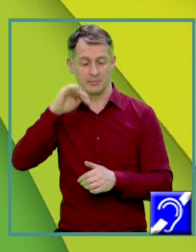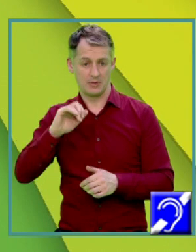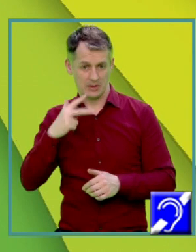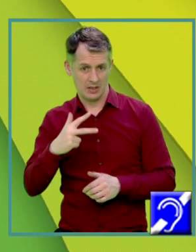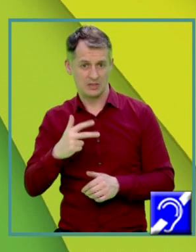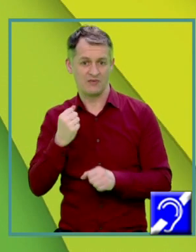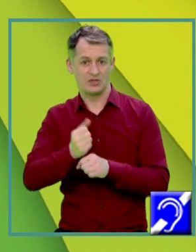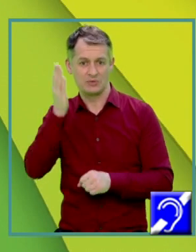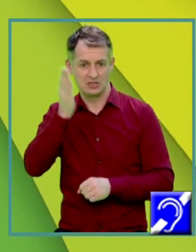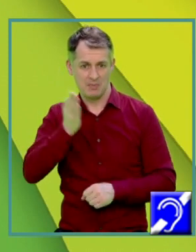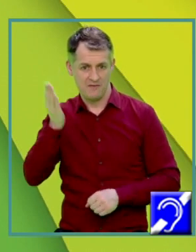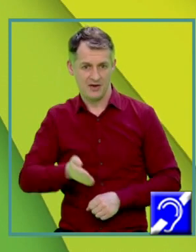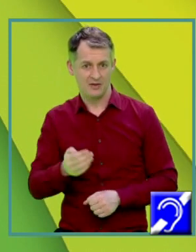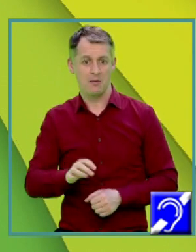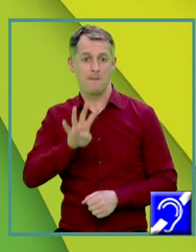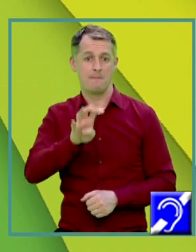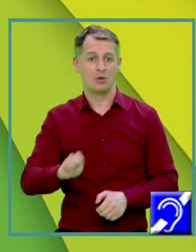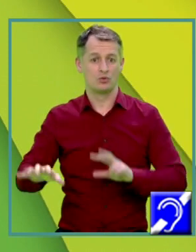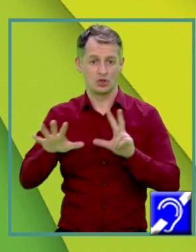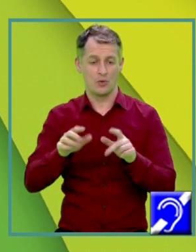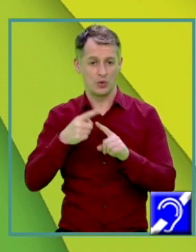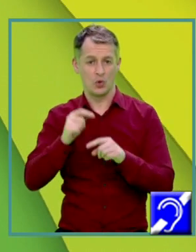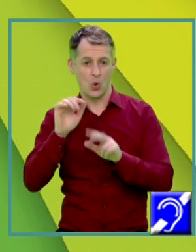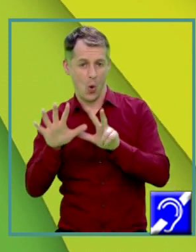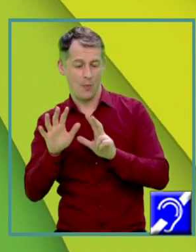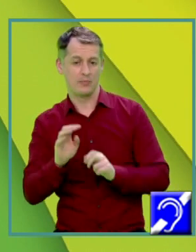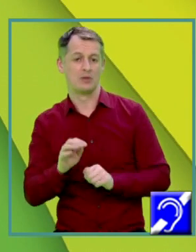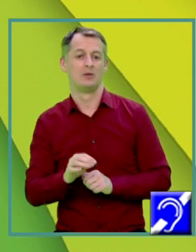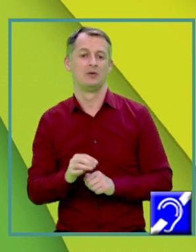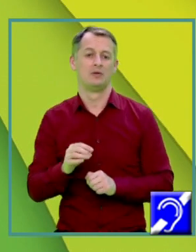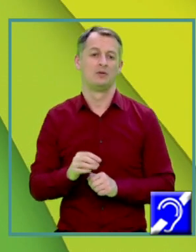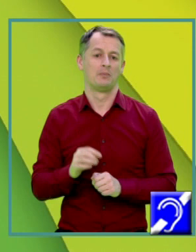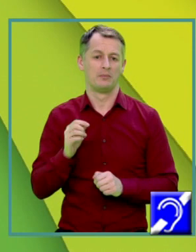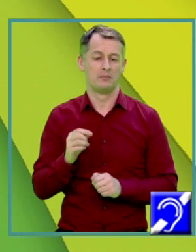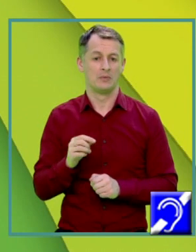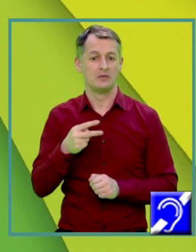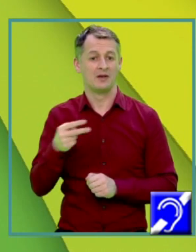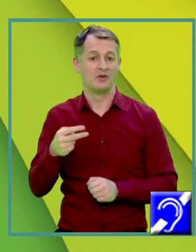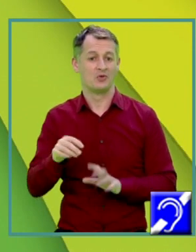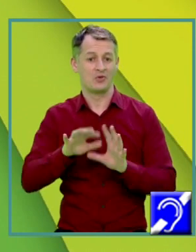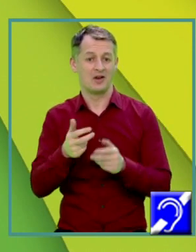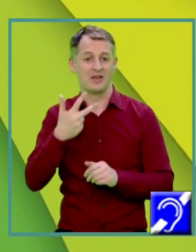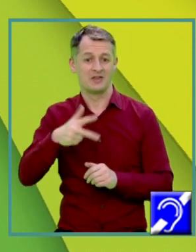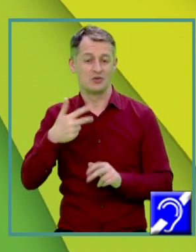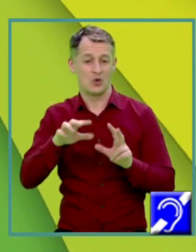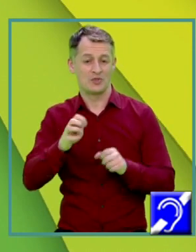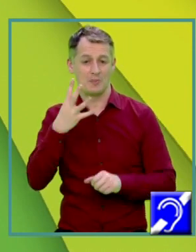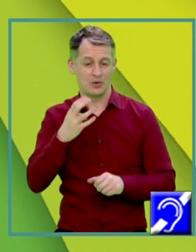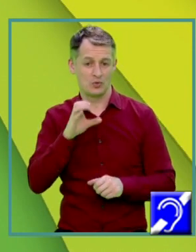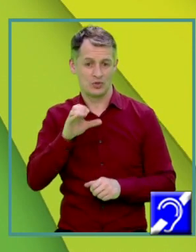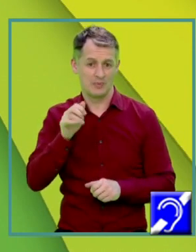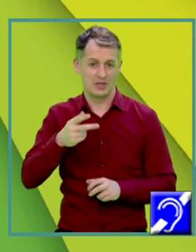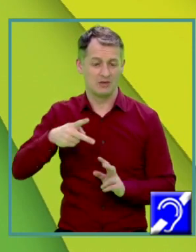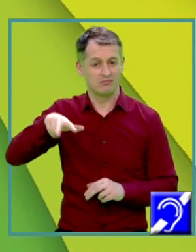48 ori 8 384 cm cubi Să vedem care este varianta corectă